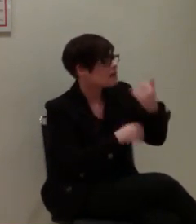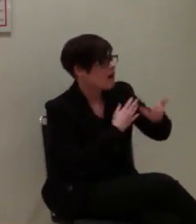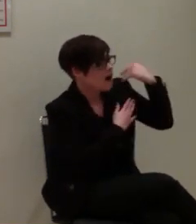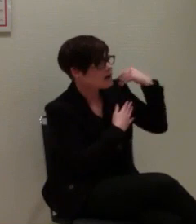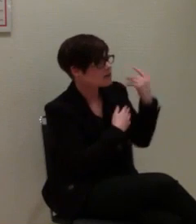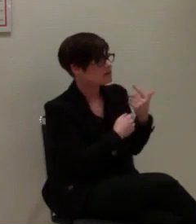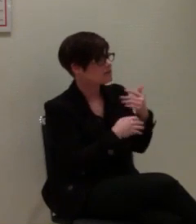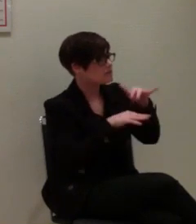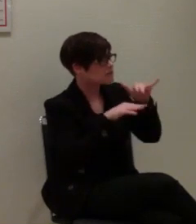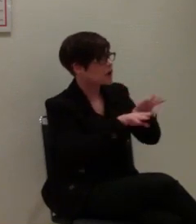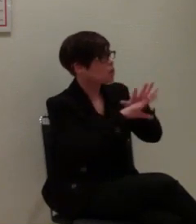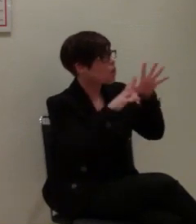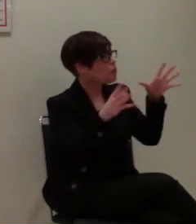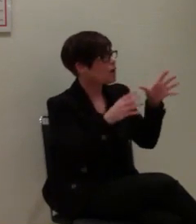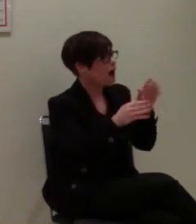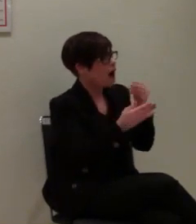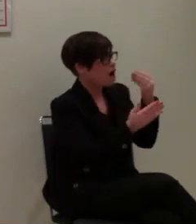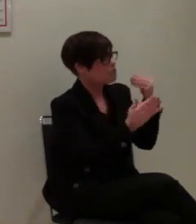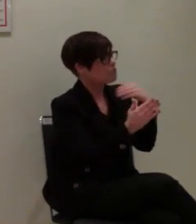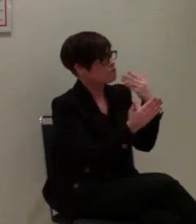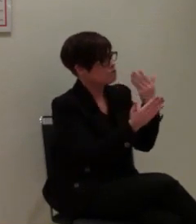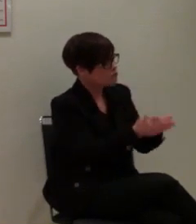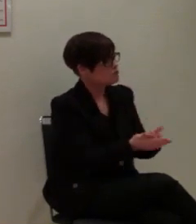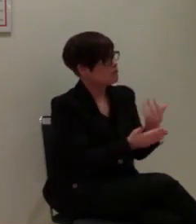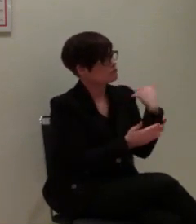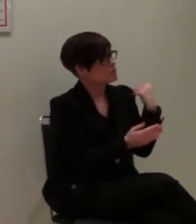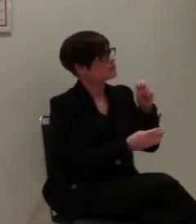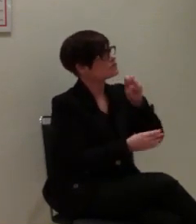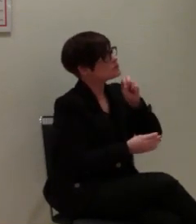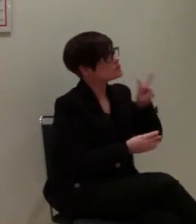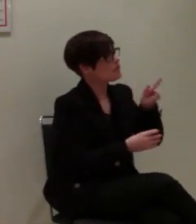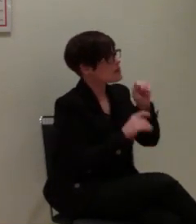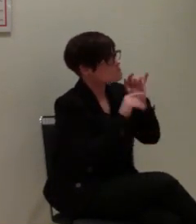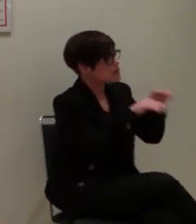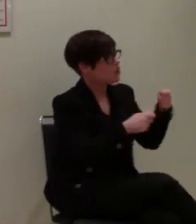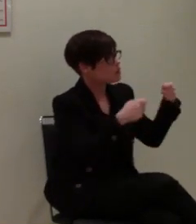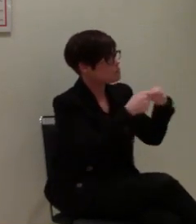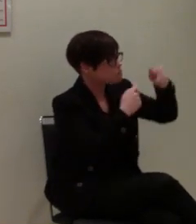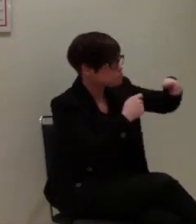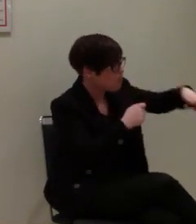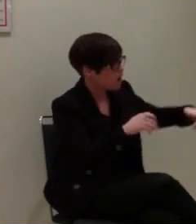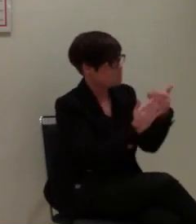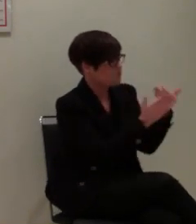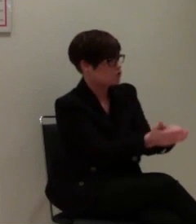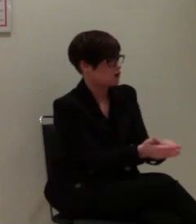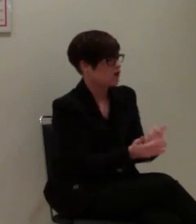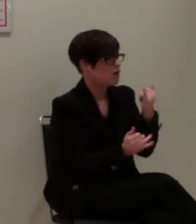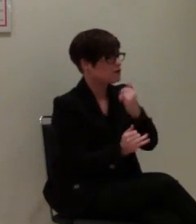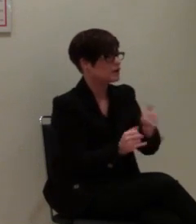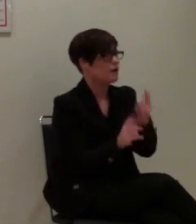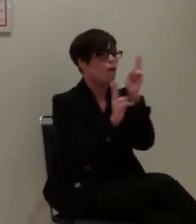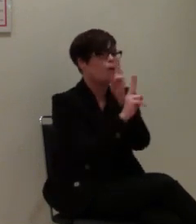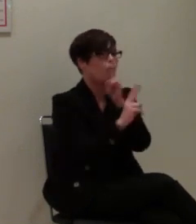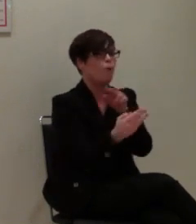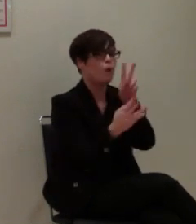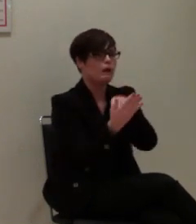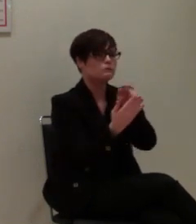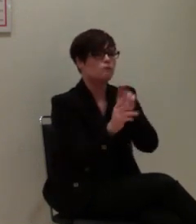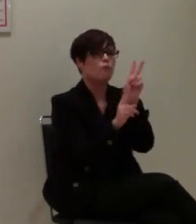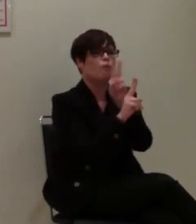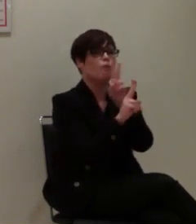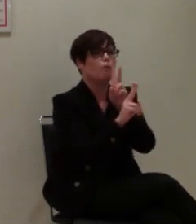von zwei Millionen Bürgern vorgesehen. Das hat leider jeder überlesen, hat aus dem Grund